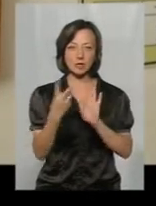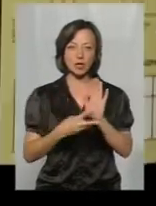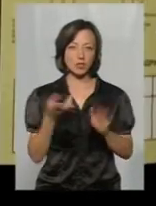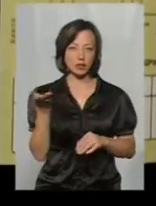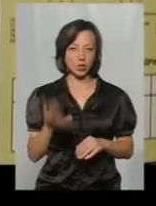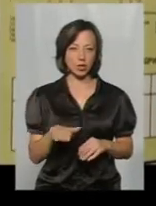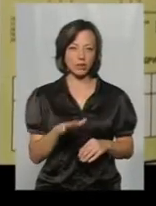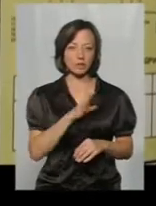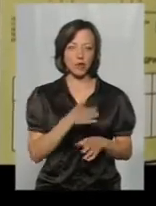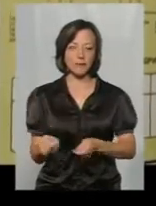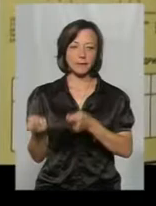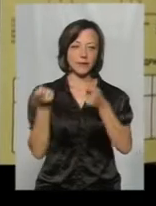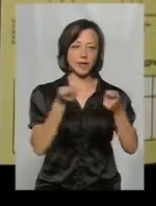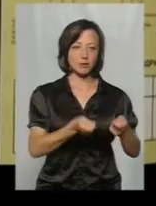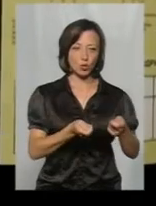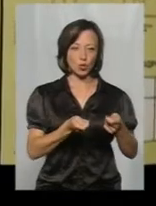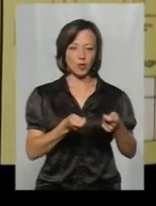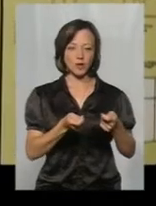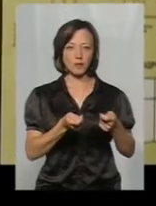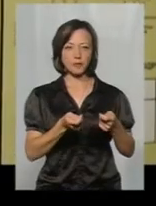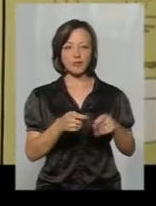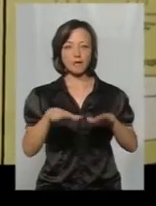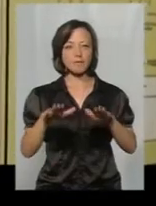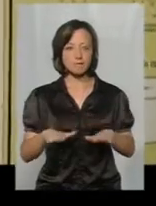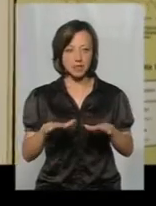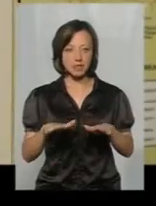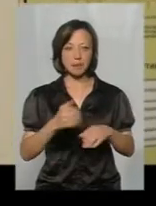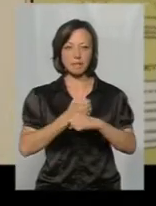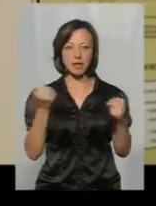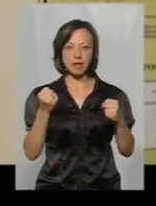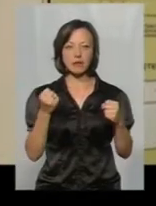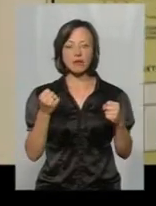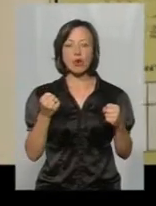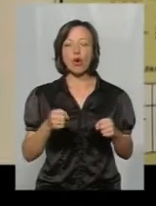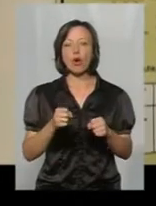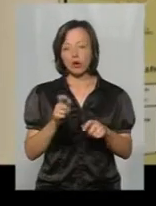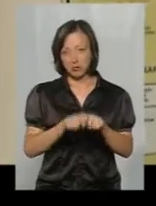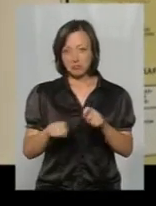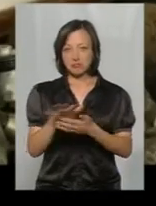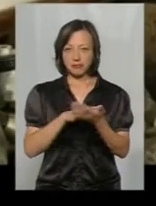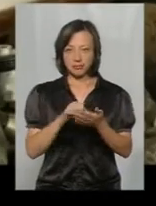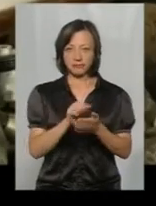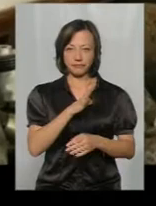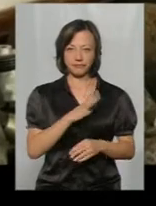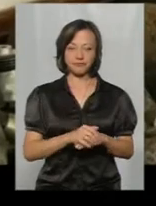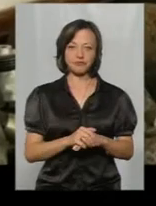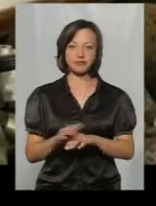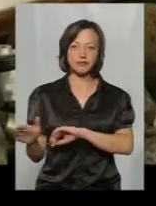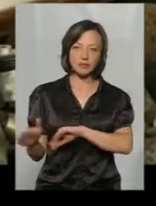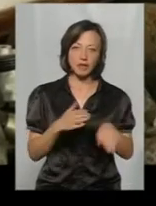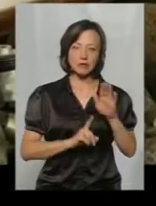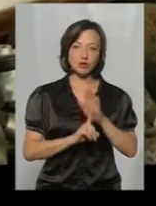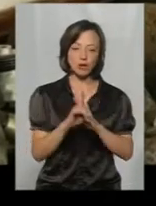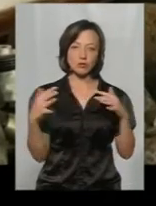одиниць. Були транспортовані вони в місце підриву, шляхом контролюваного підриву були знищені. З початком збройного